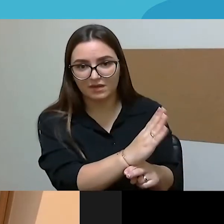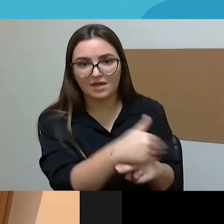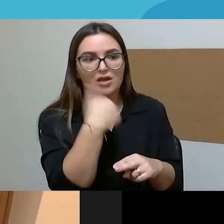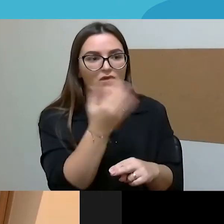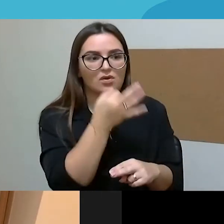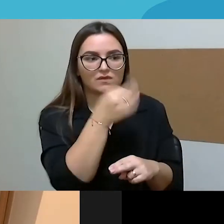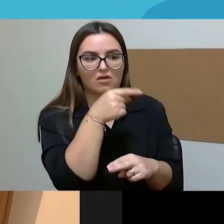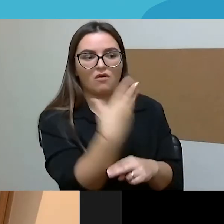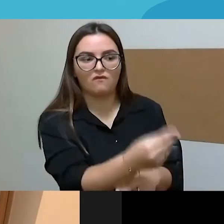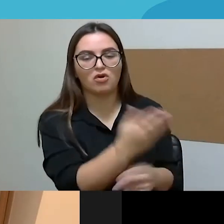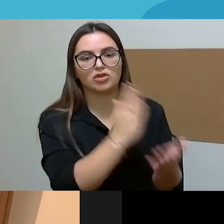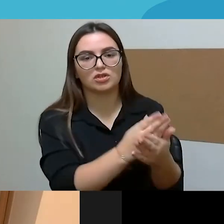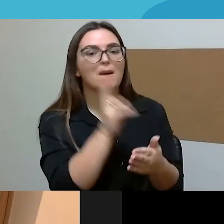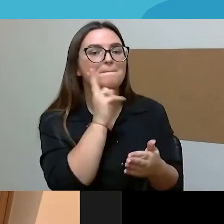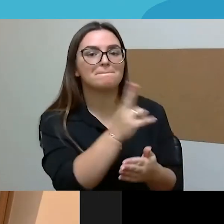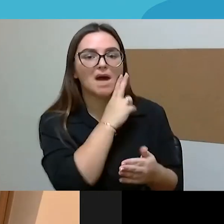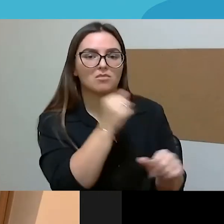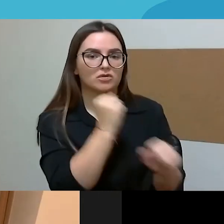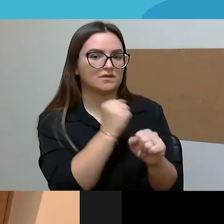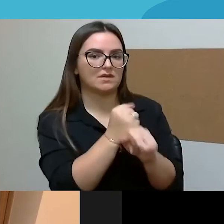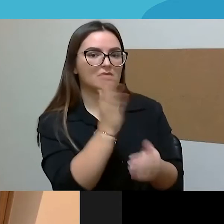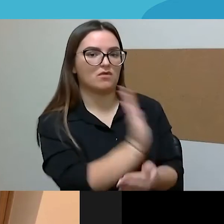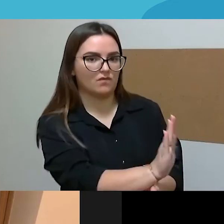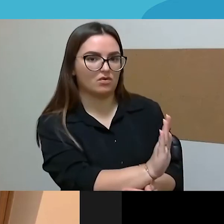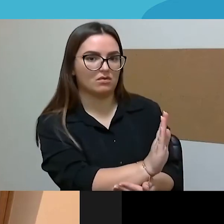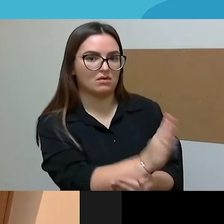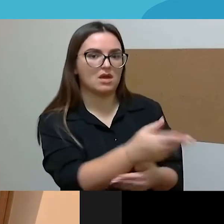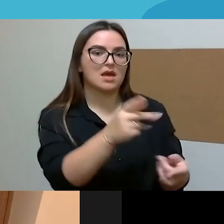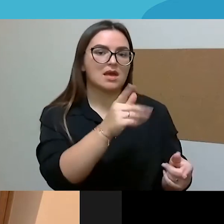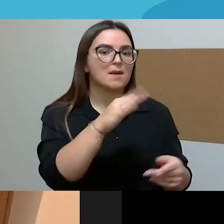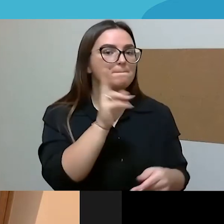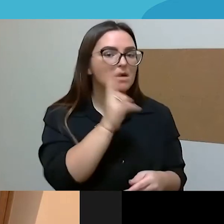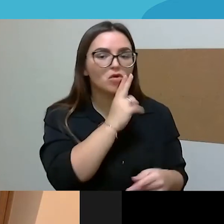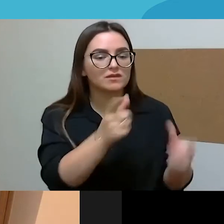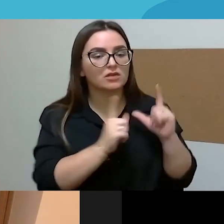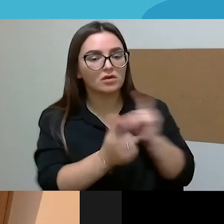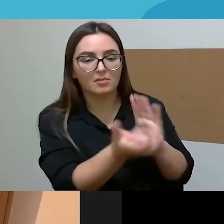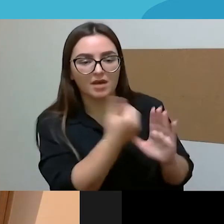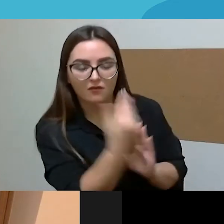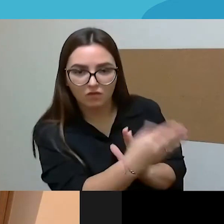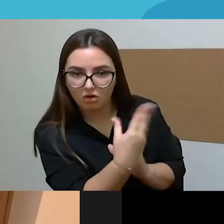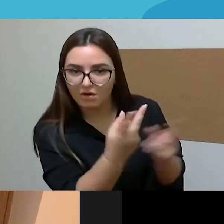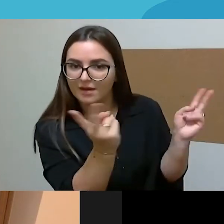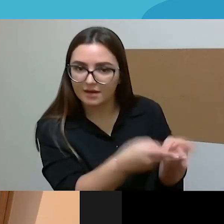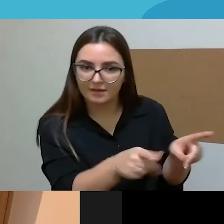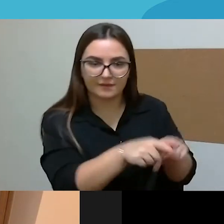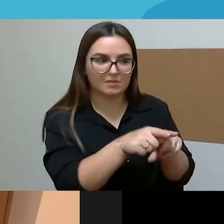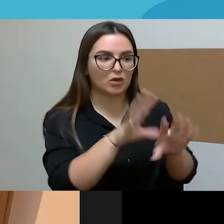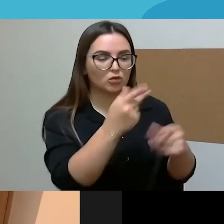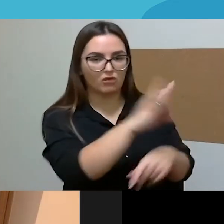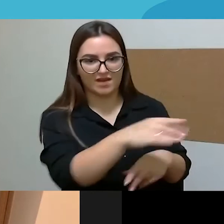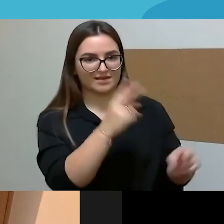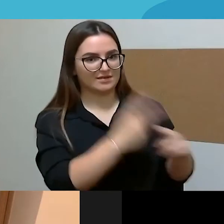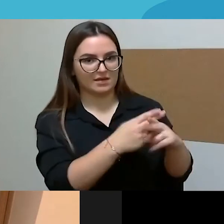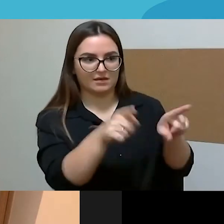Darbas, mamos funkcija ir imti motinystis atostogas, netėvystis atostogas ir rūpintis laikais, kai jie sergė. Tai tuomet tai